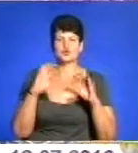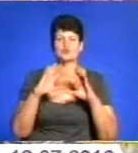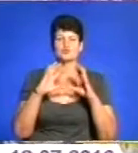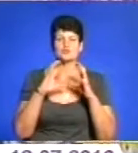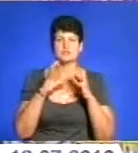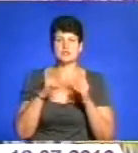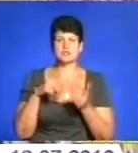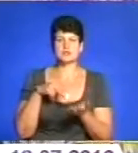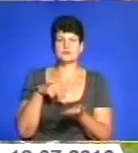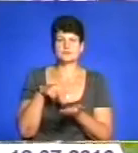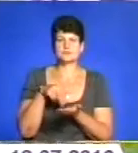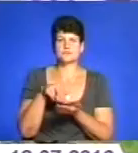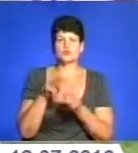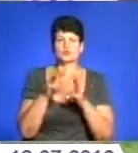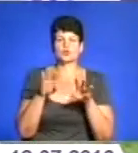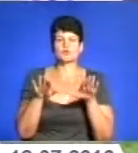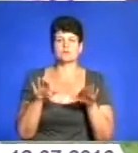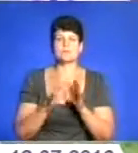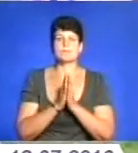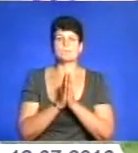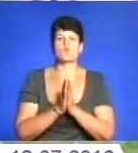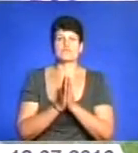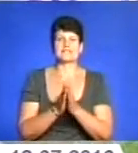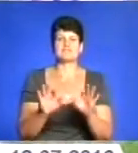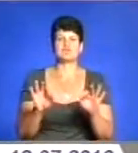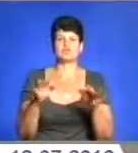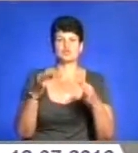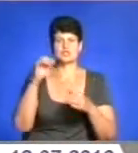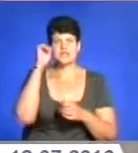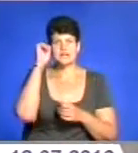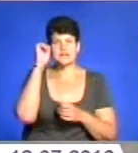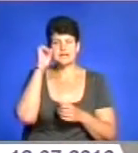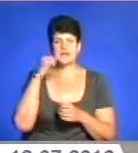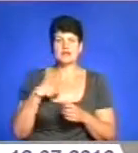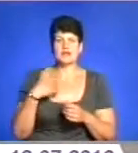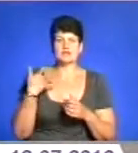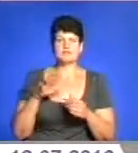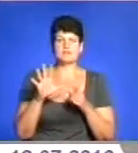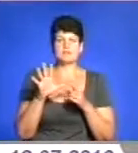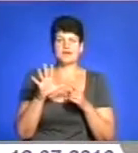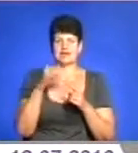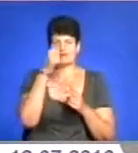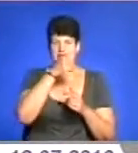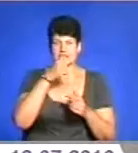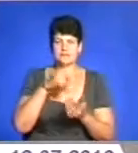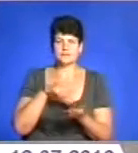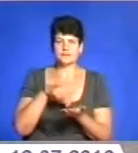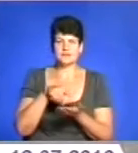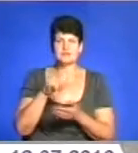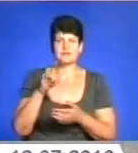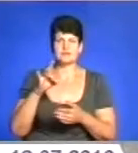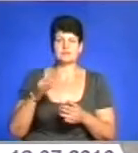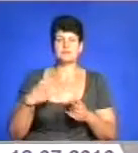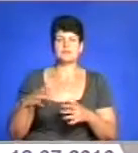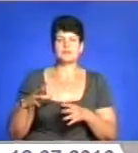вирушають до святого місця задля молитви і відпущення гріхів. Я вже йду п'ятий рік до Зарваниці, мені дуже подобається, ми йдемо з